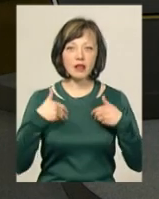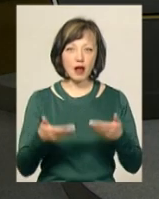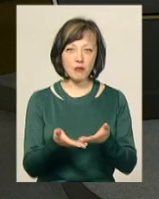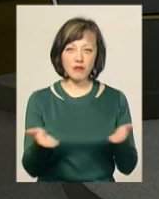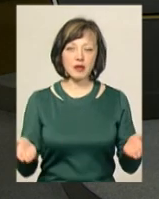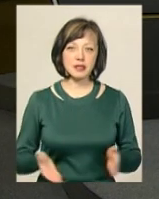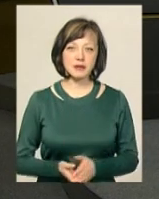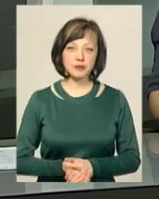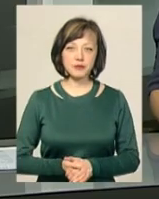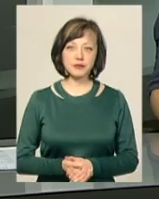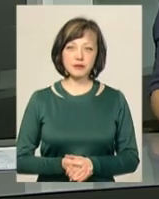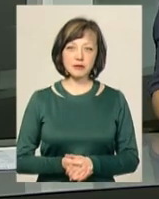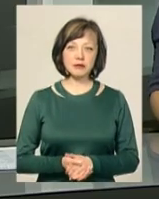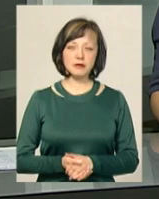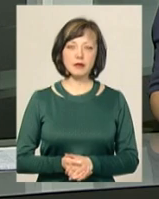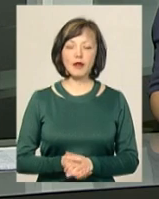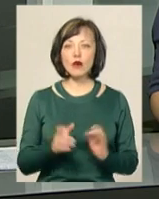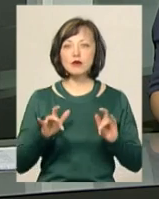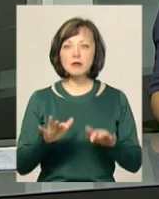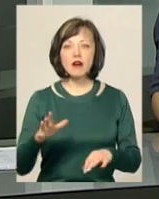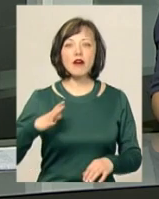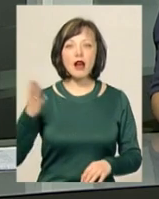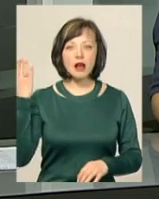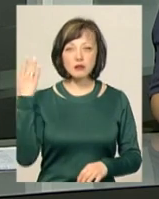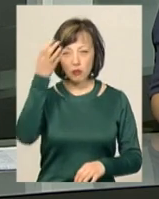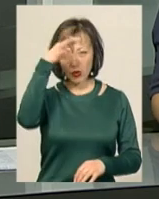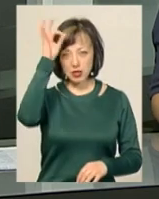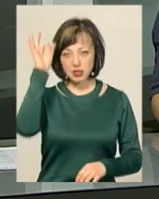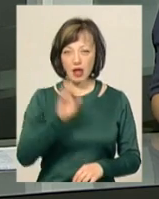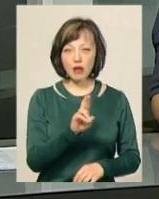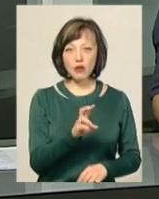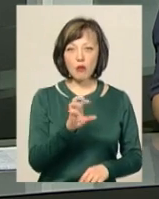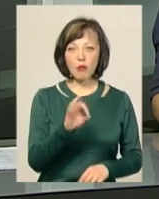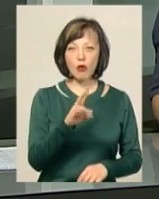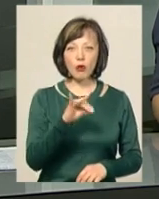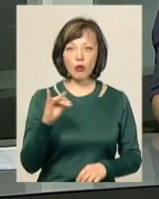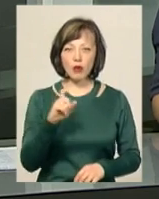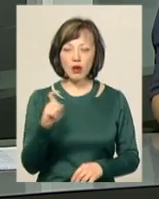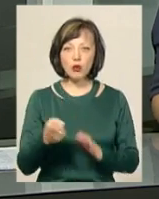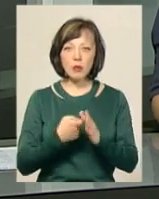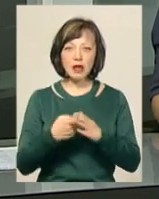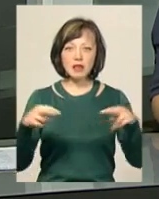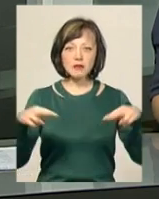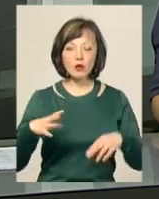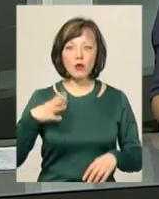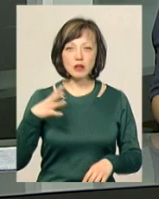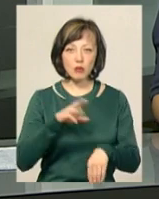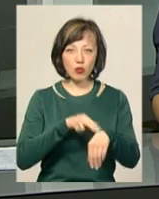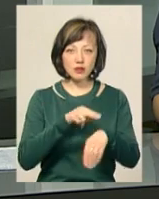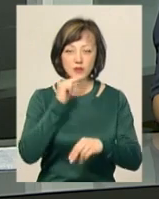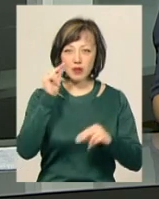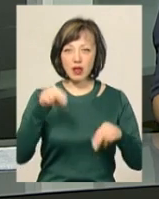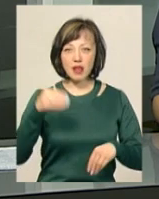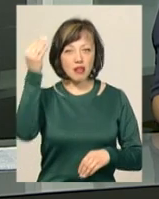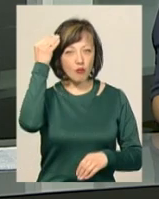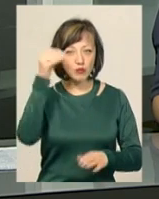вітаємо вас. У справі екс-поліцейського Ярослава Боліха допитали свідків. Колишнього правоохоронцю обвинувачують у